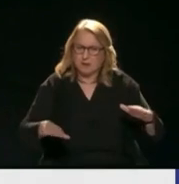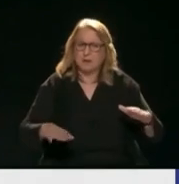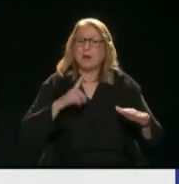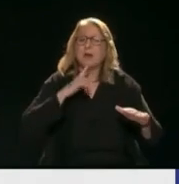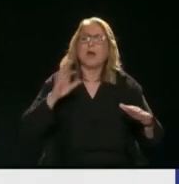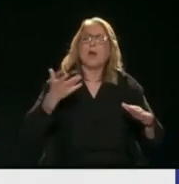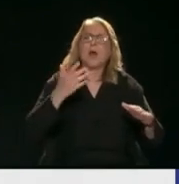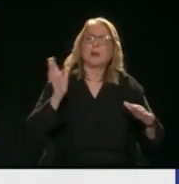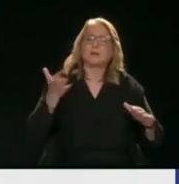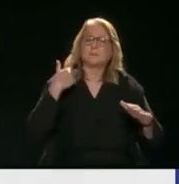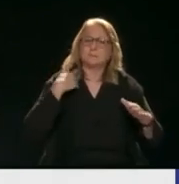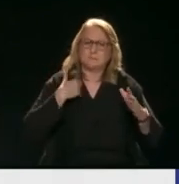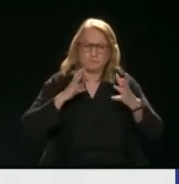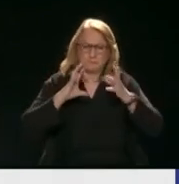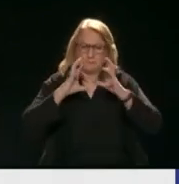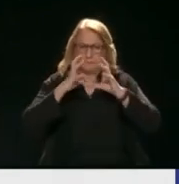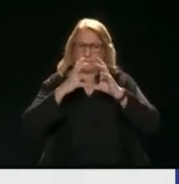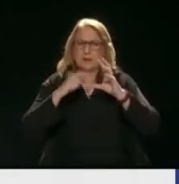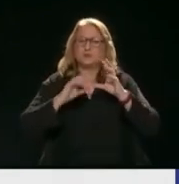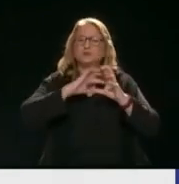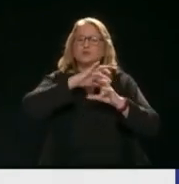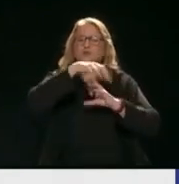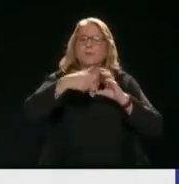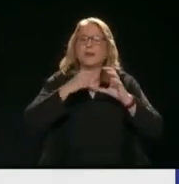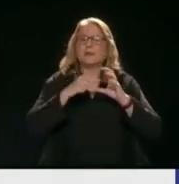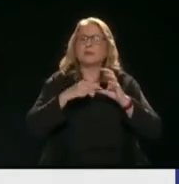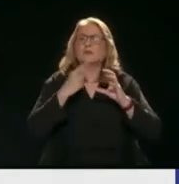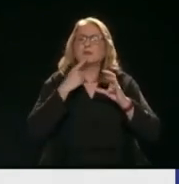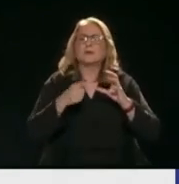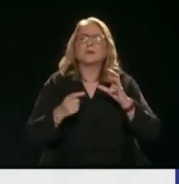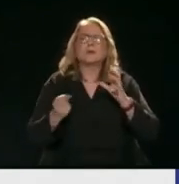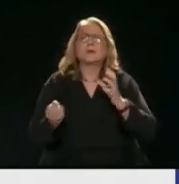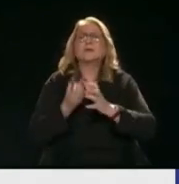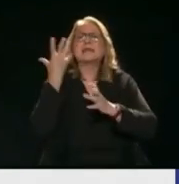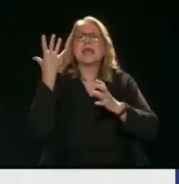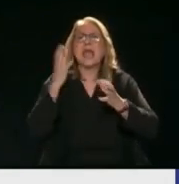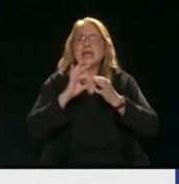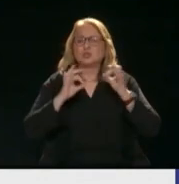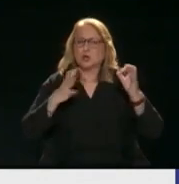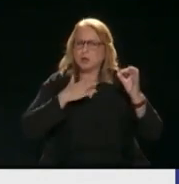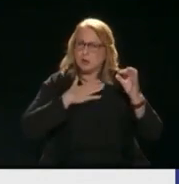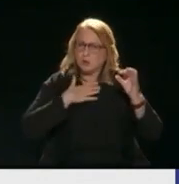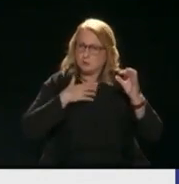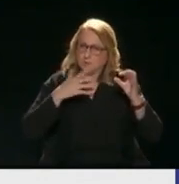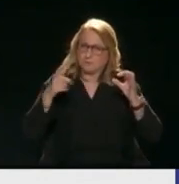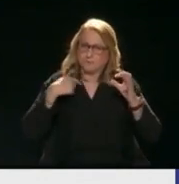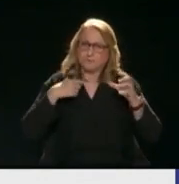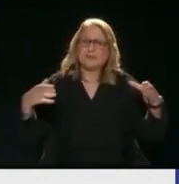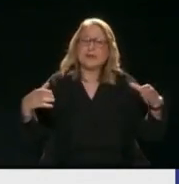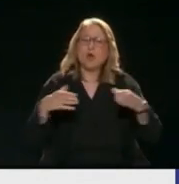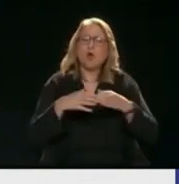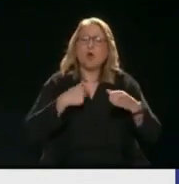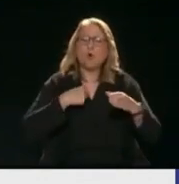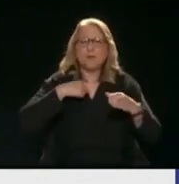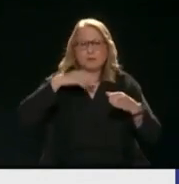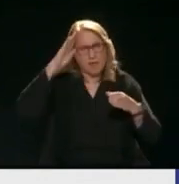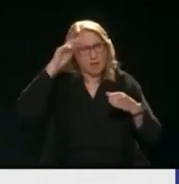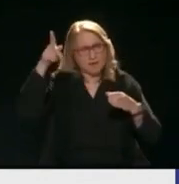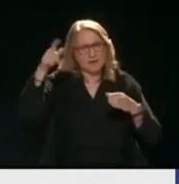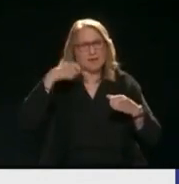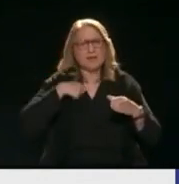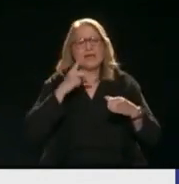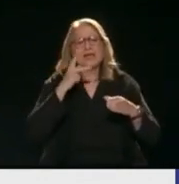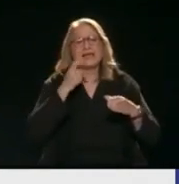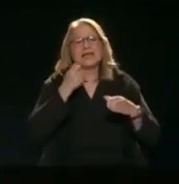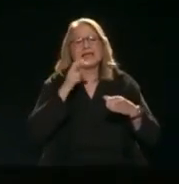Σωστά Εμείς είχαμε τα μίλια Η ΑΟΣ είναι μια νεότερη ιστορία Και αν το θέλετε Με την ομάδα μου από την Αμερική Με τον κύριο Καριώτη Και με την ομάδα μας στην Αμερική Τότε